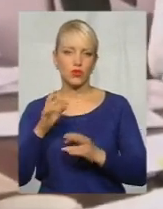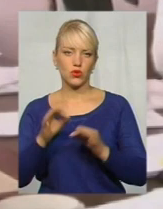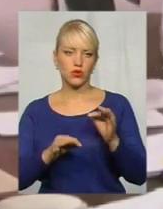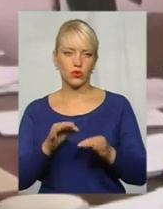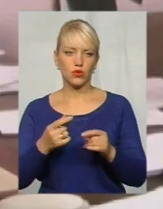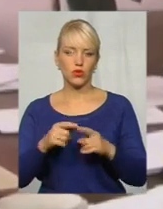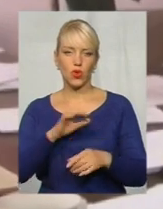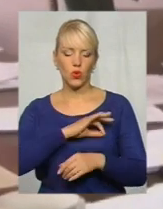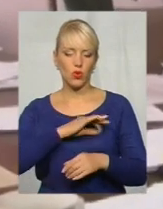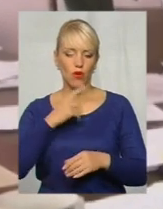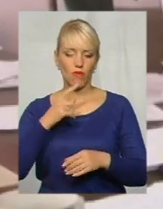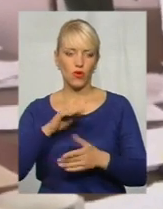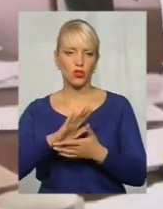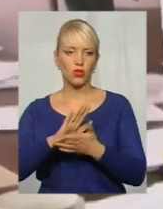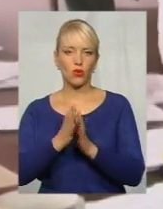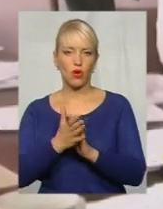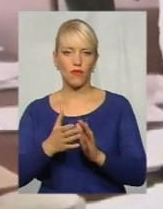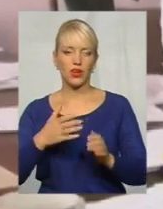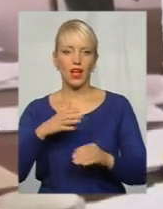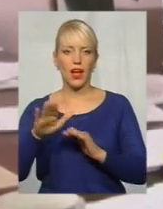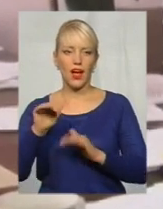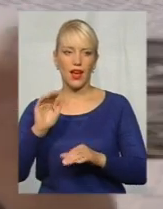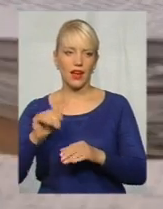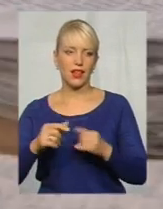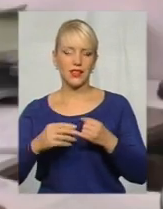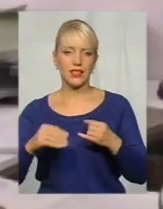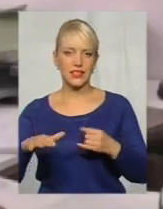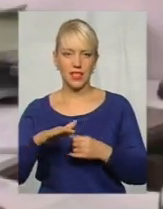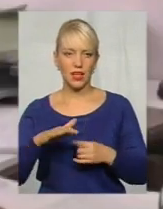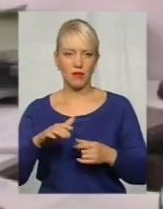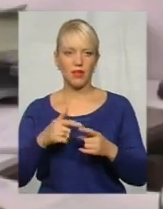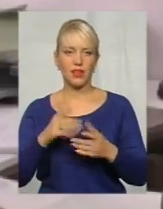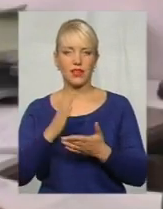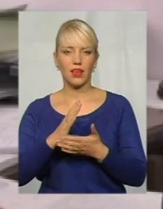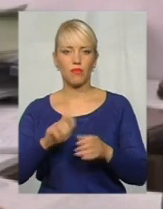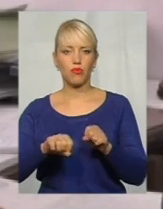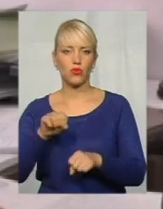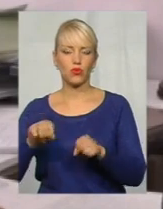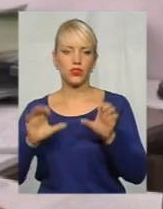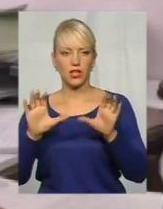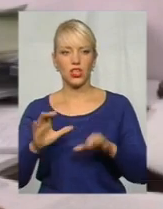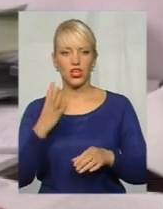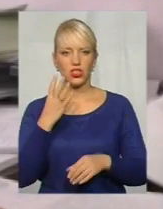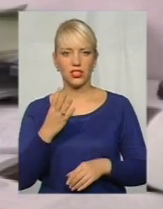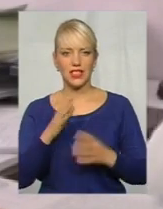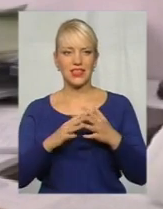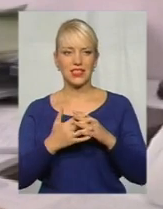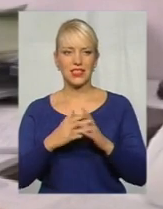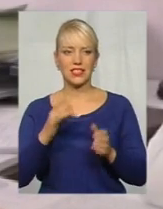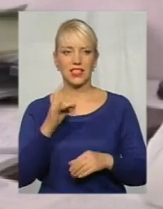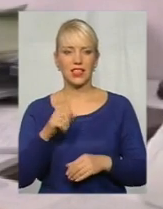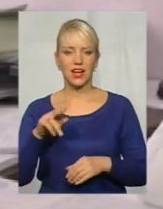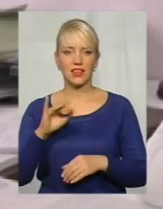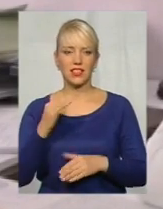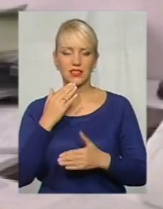договори оренди землі укладені з порушенням законодавства. Наразі чотири сільських ради звернулися з позовами.